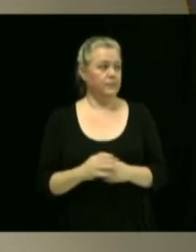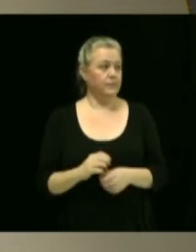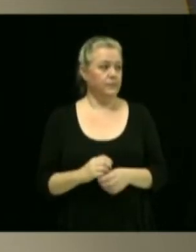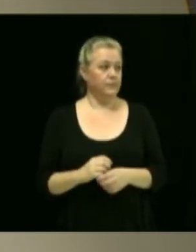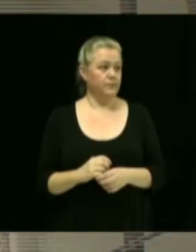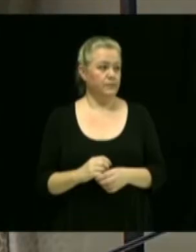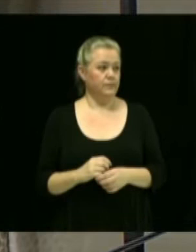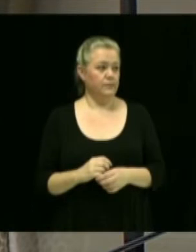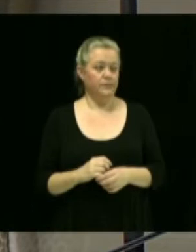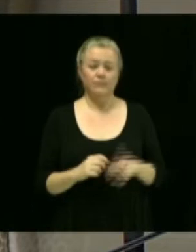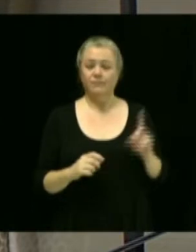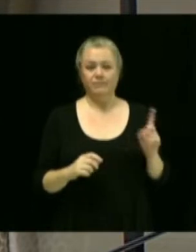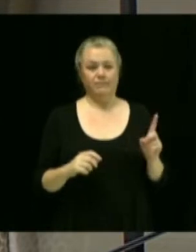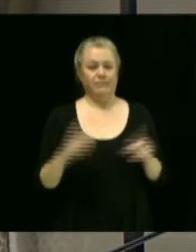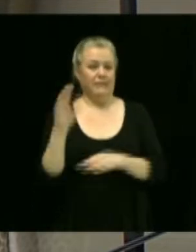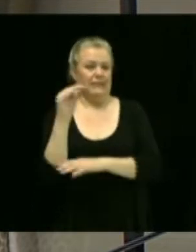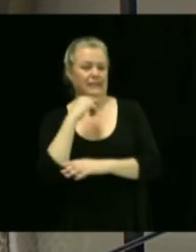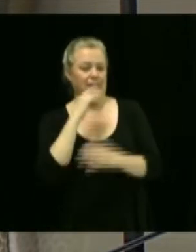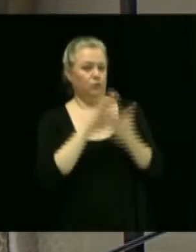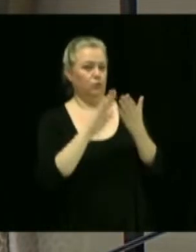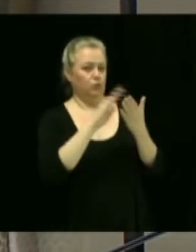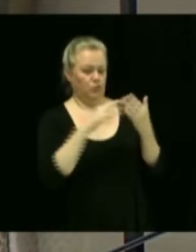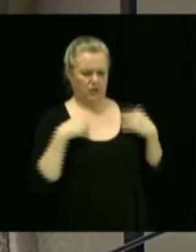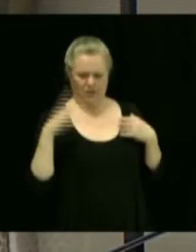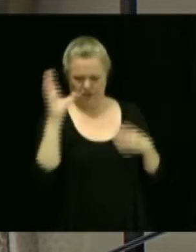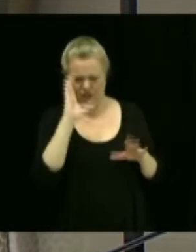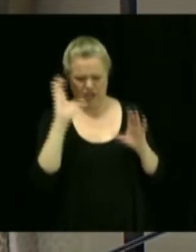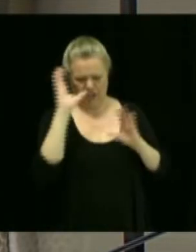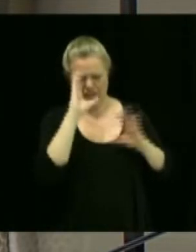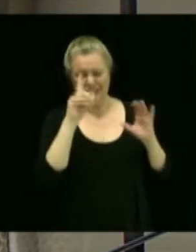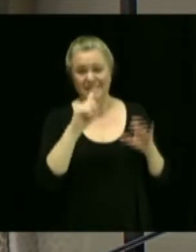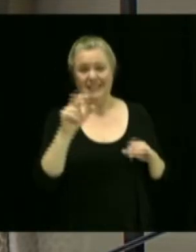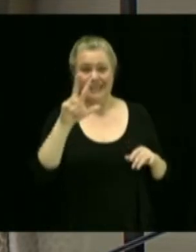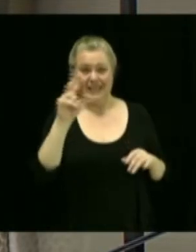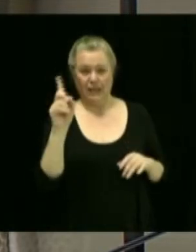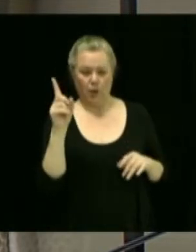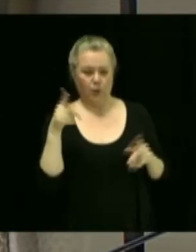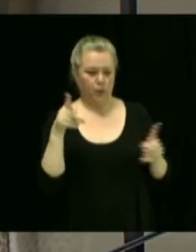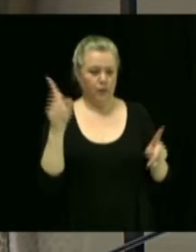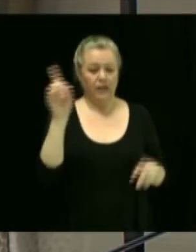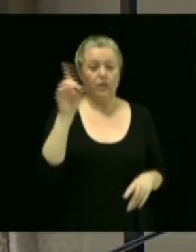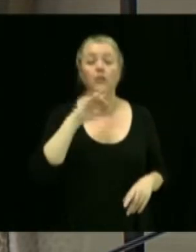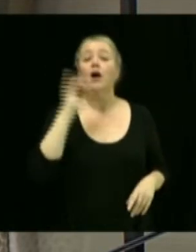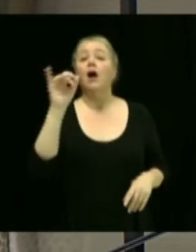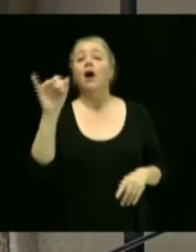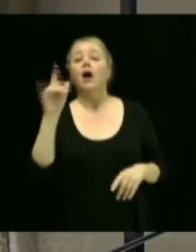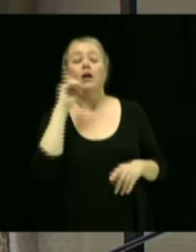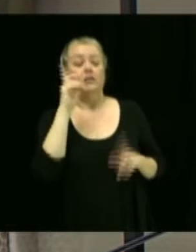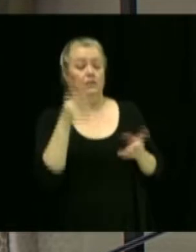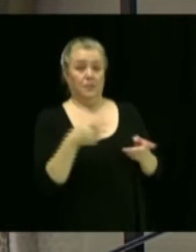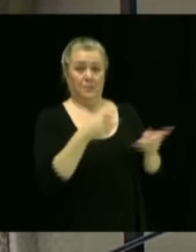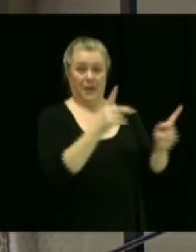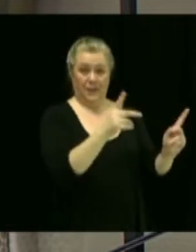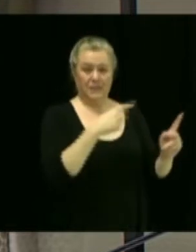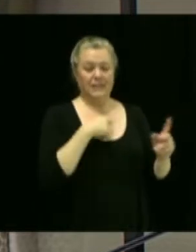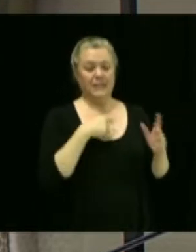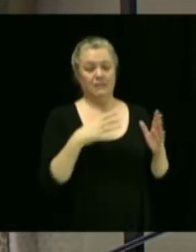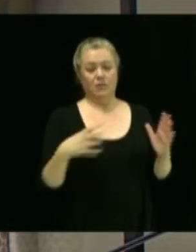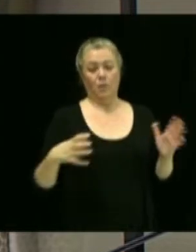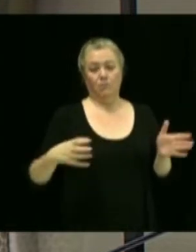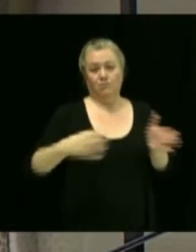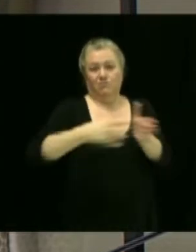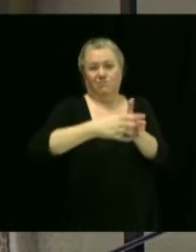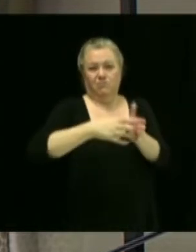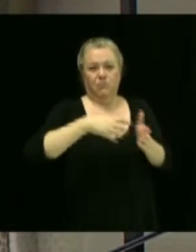Oui, je m'excuse. Le projet de 131 rue d'Ancause, qui visait, lui, à autoriser sur l'immeuble un pavillon secondaire dont l